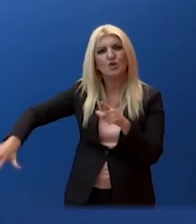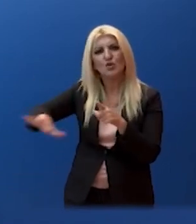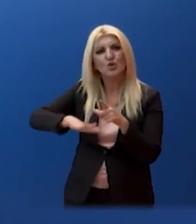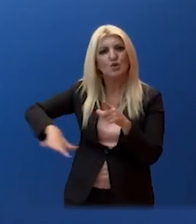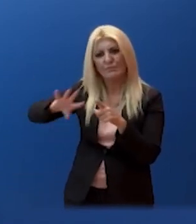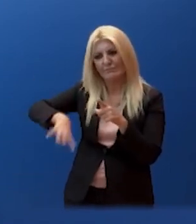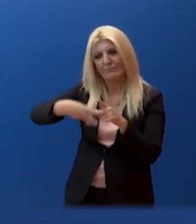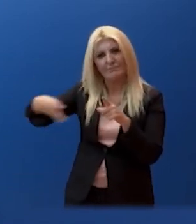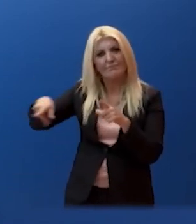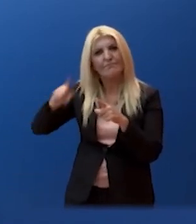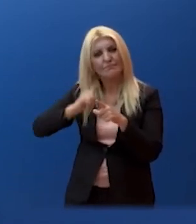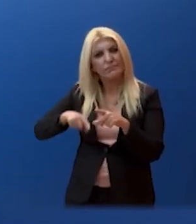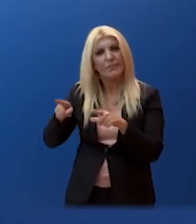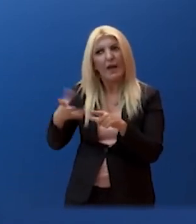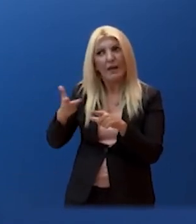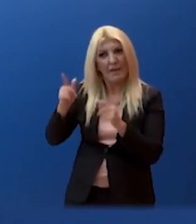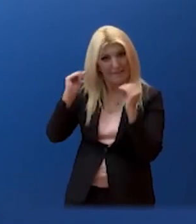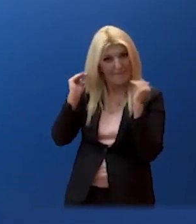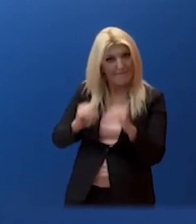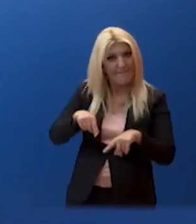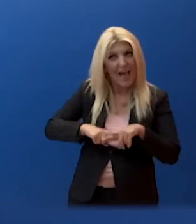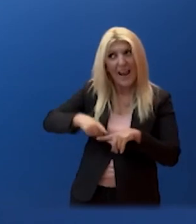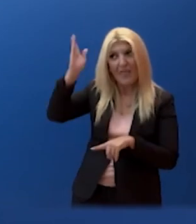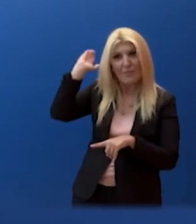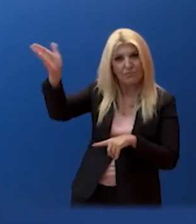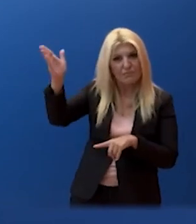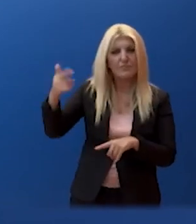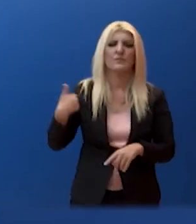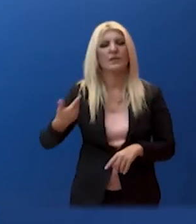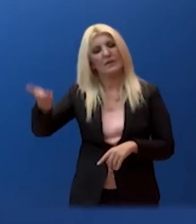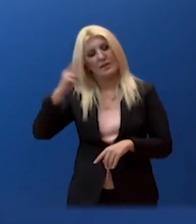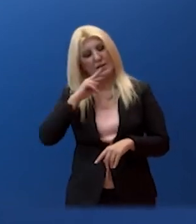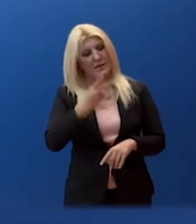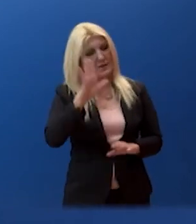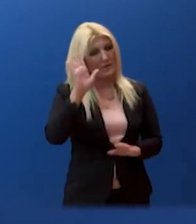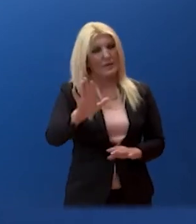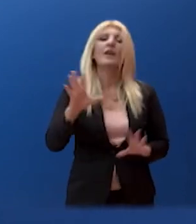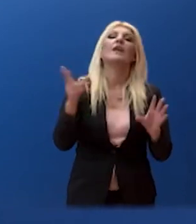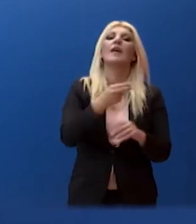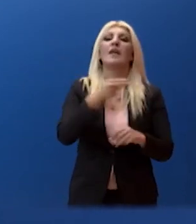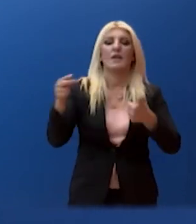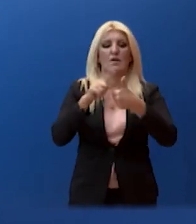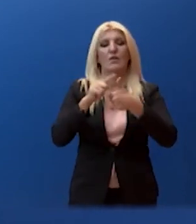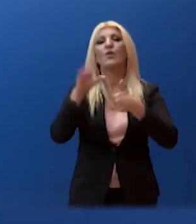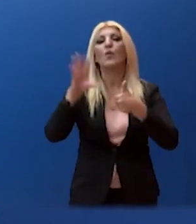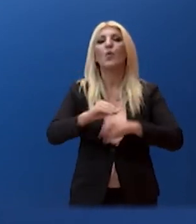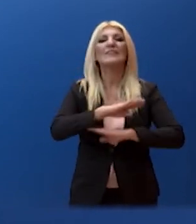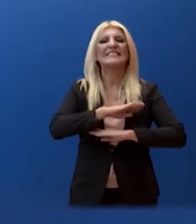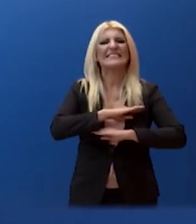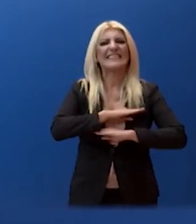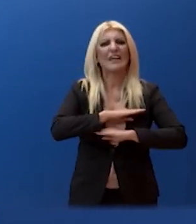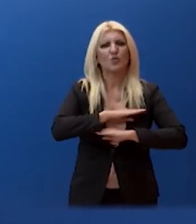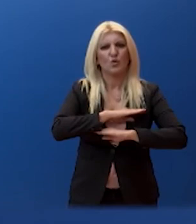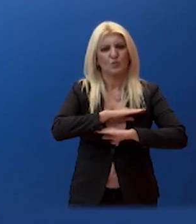όσον αφορά το θέμα της θητείας είπαμε και την προηγούμενη φορά το πλαίσιο μες το οποίο τίθεται. Το θέμα της στρατητικής θητείας είναι ένα θέμα που δεν πρέπει να είναι θέμα ταμπού